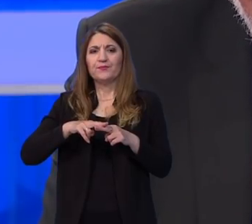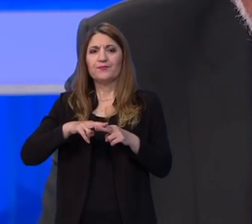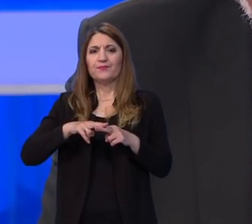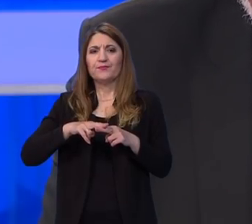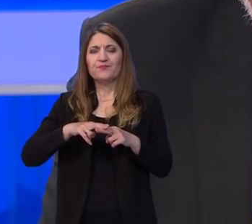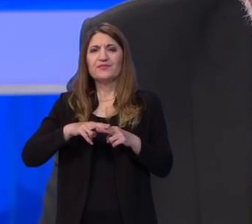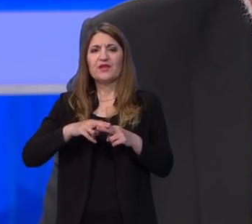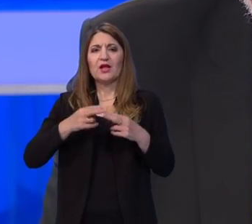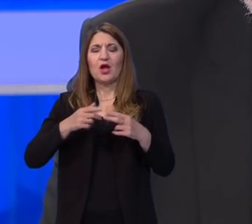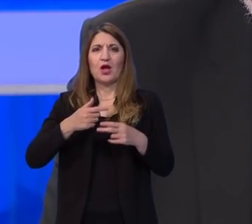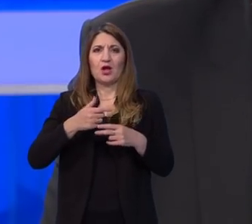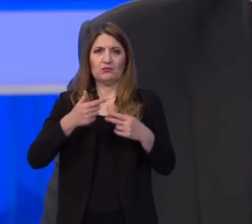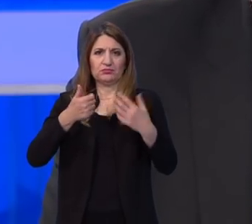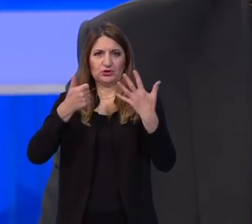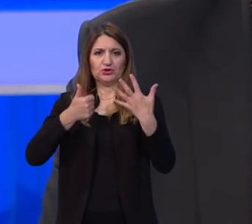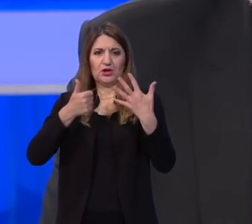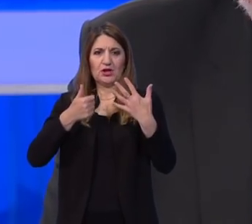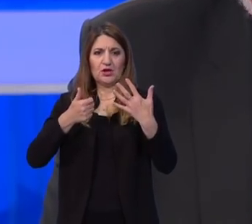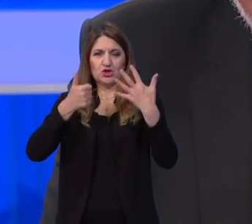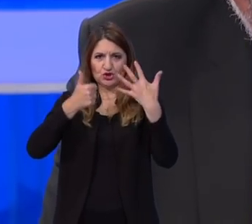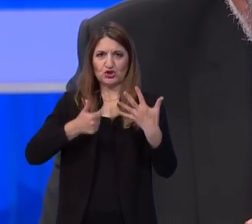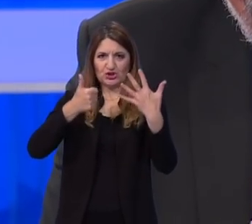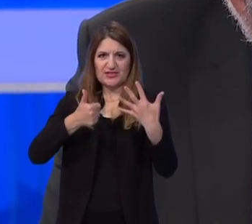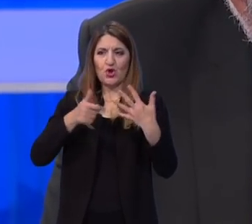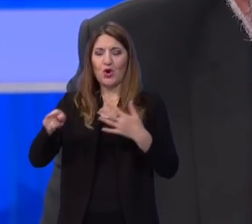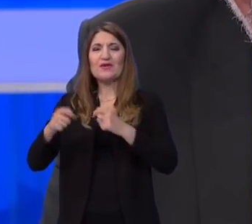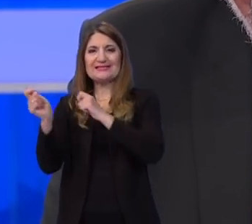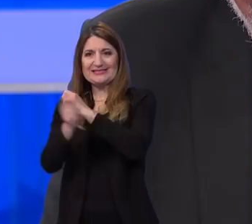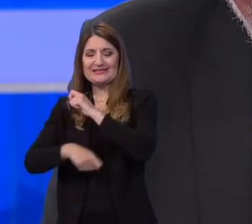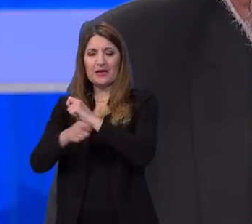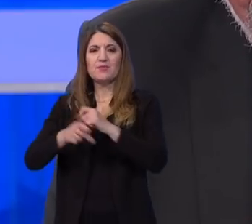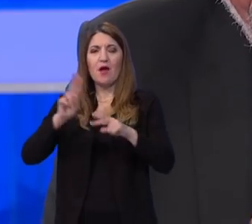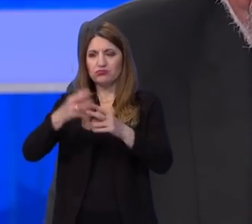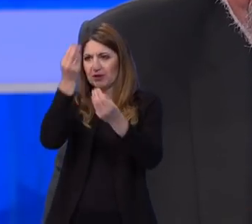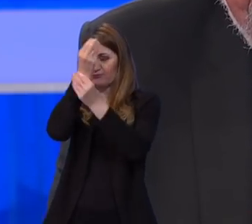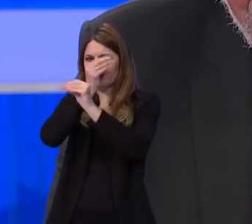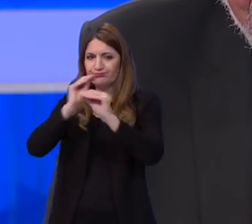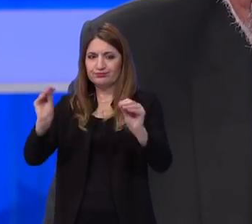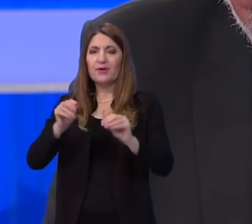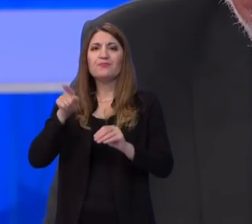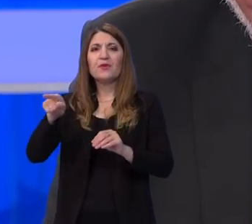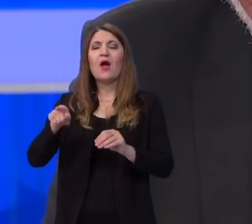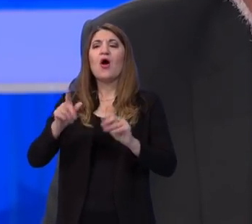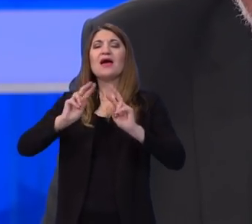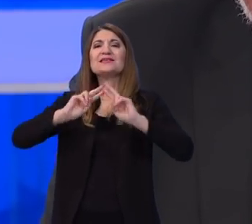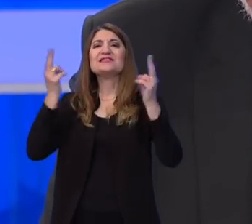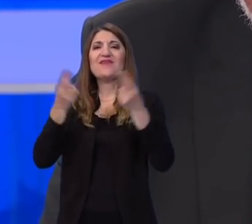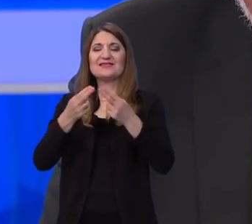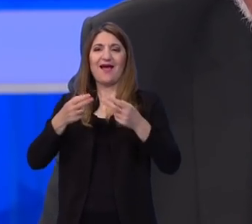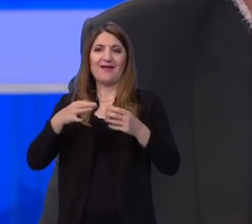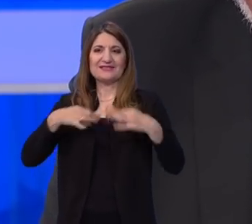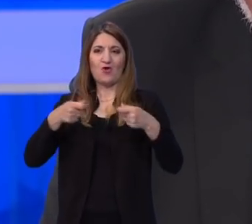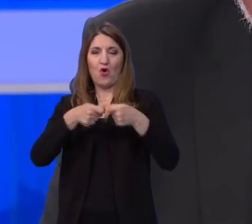tako je, šestoga iznijeti na jednoj konferenciji regionalnoj Ureda svjetske zdravstvene za Evropu.